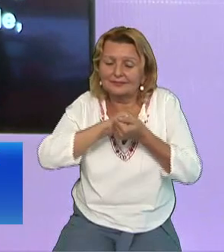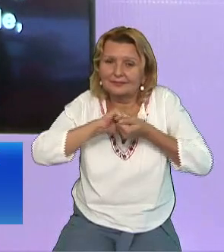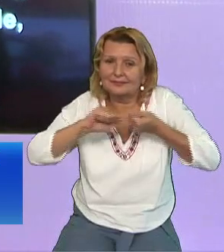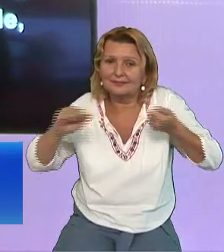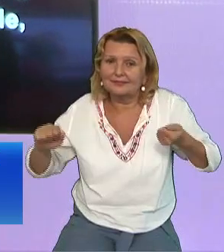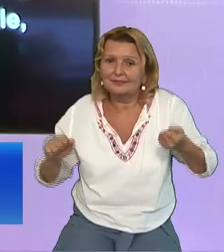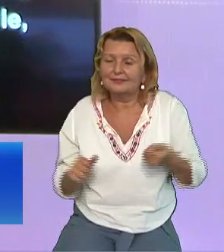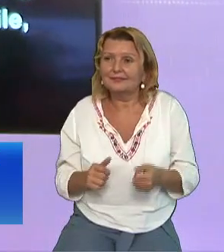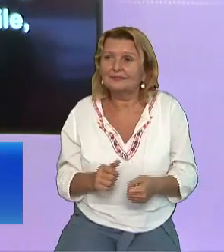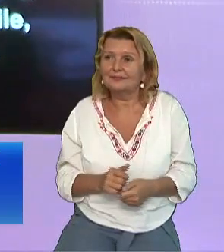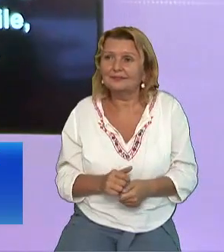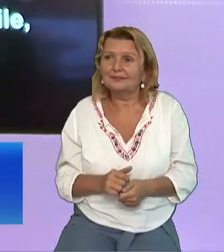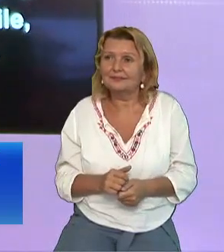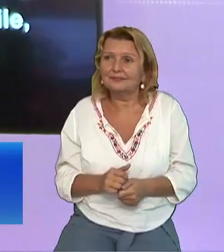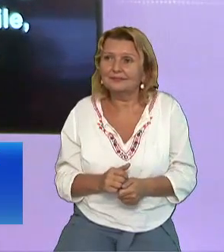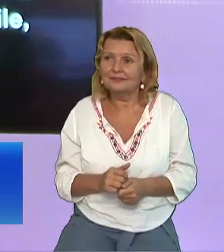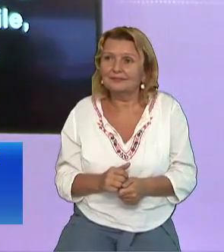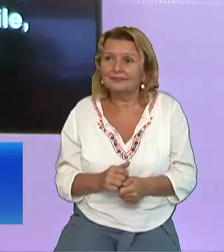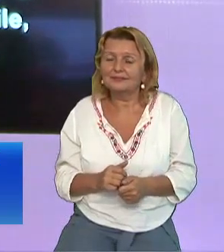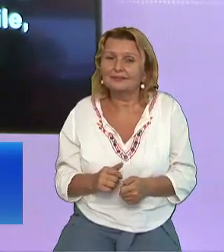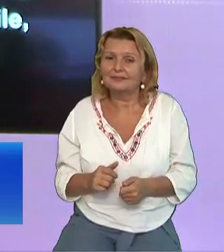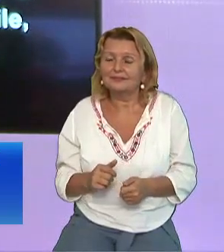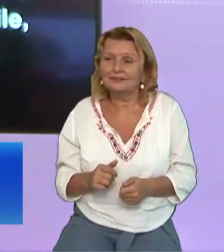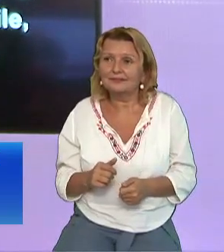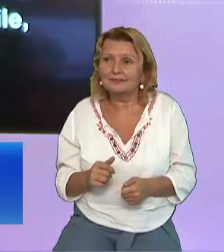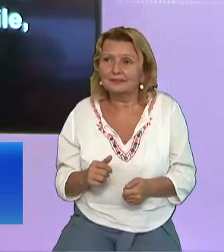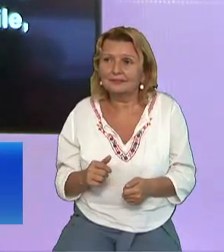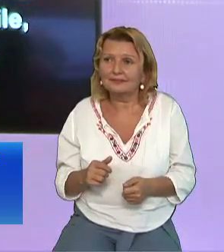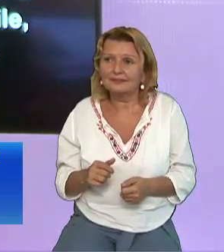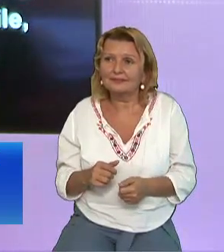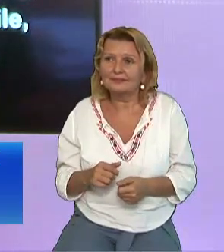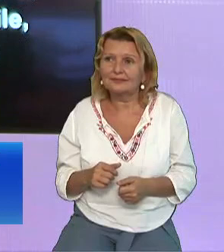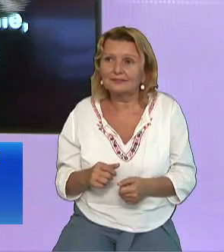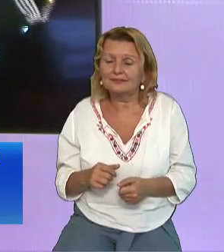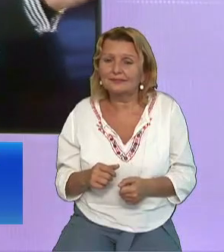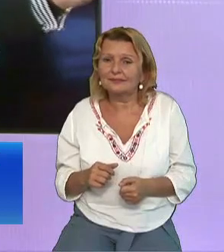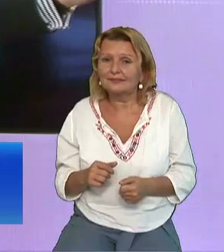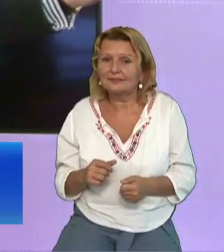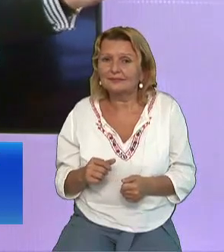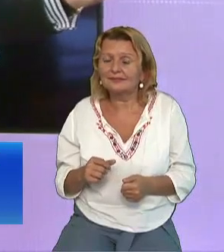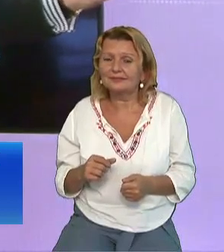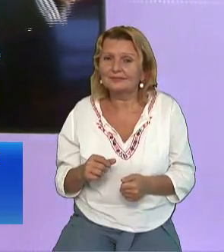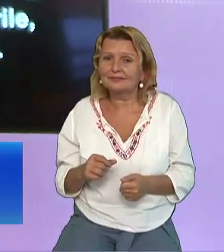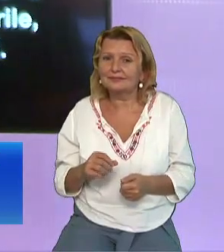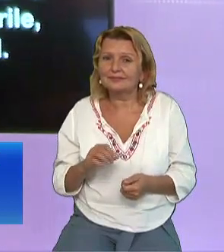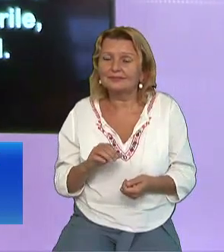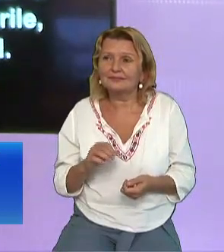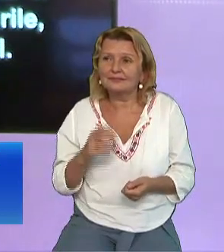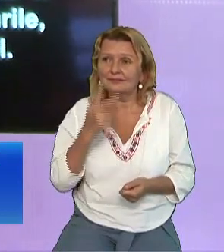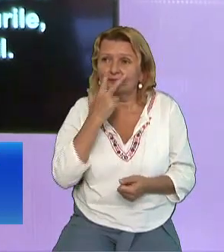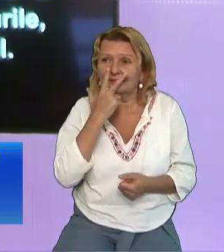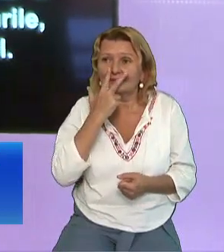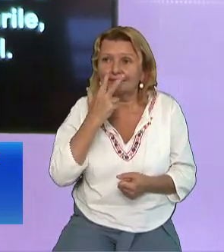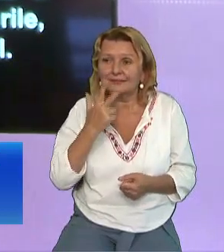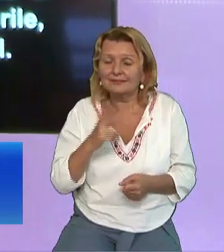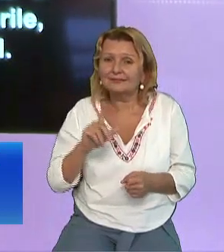vechiului testament Nu este el mielul lui Dumnezeu care ridică păcatul lumii Nu v-a predicat Ioan Botezătorul în gura mare Iată